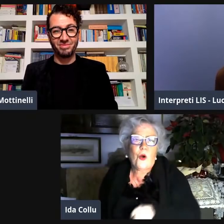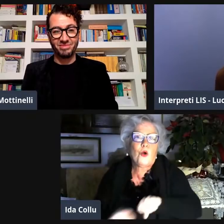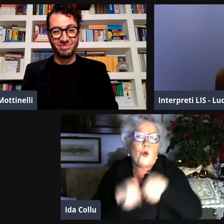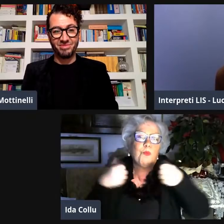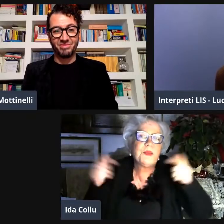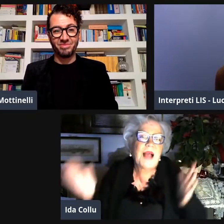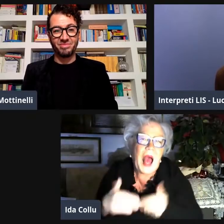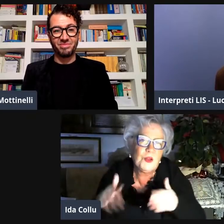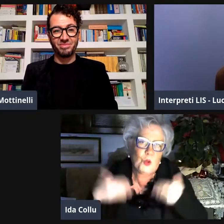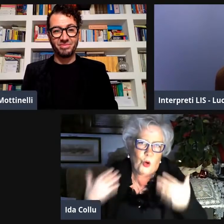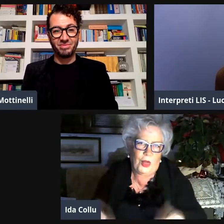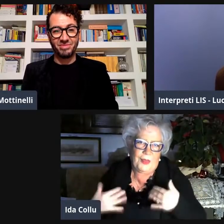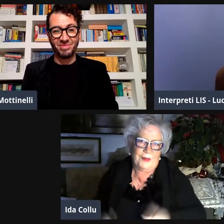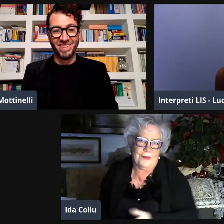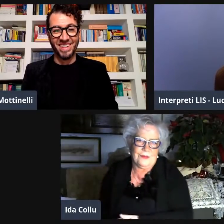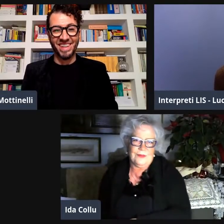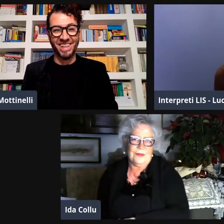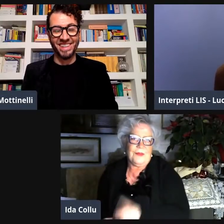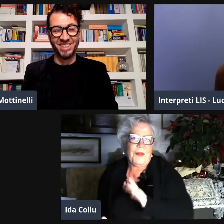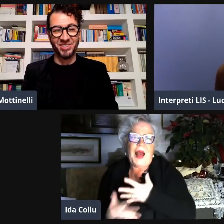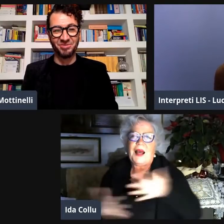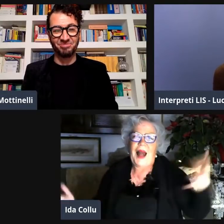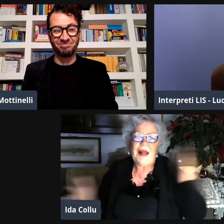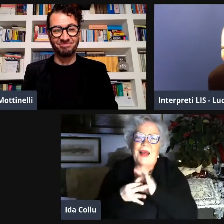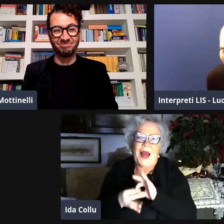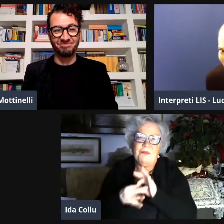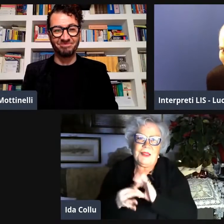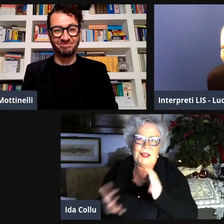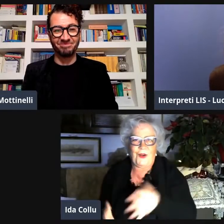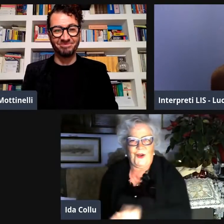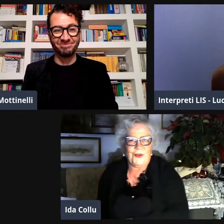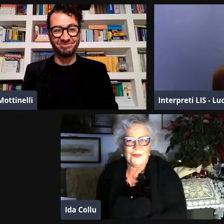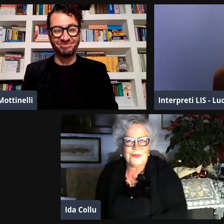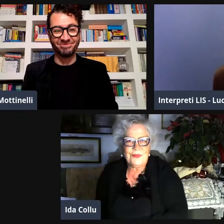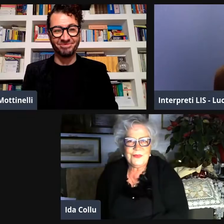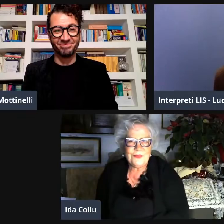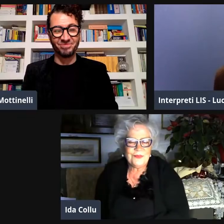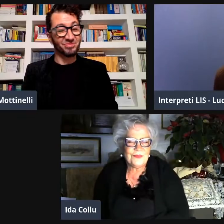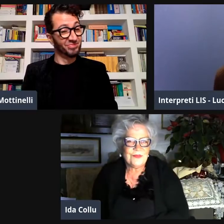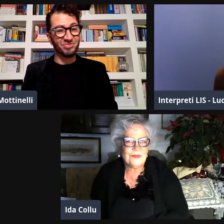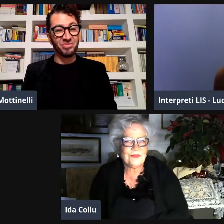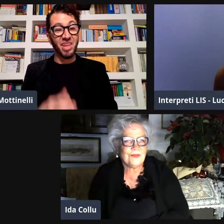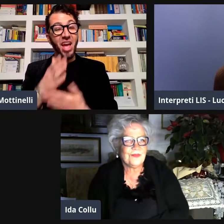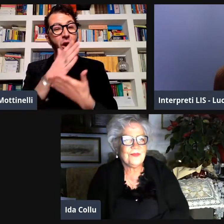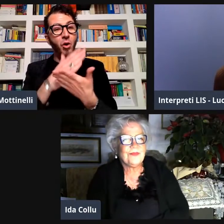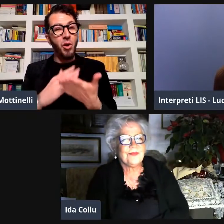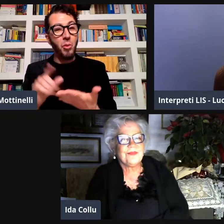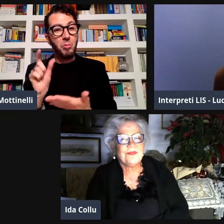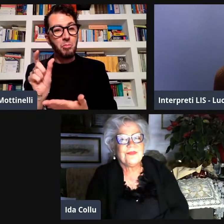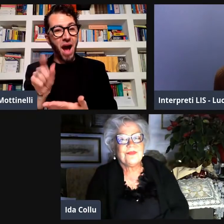molto esuberante, molto polemico. Molto rompiscatole talvolta. Ma un grande amico.